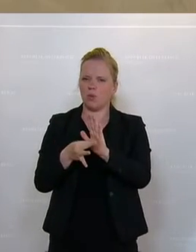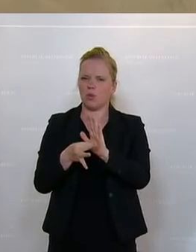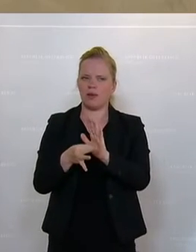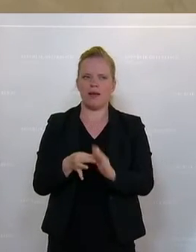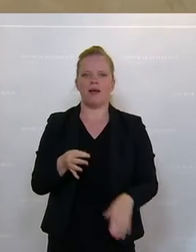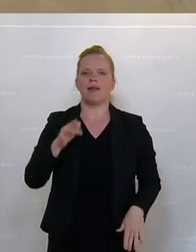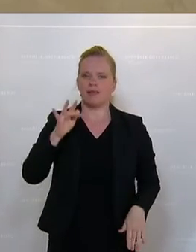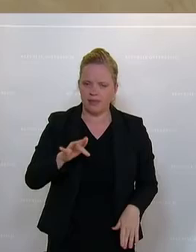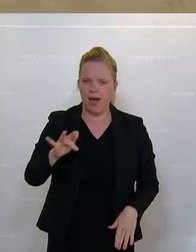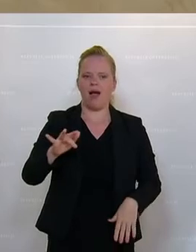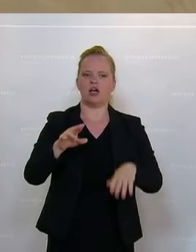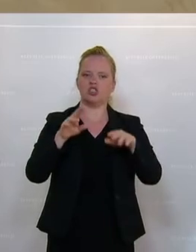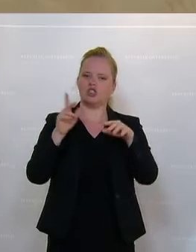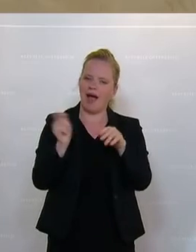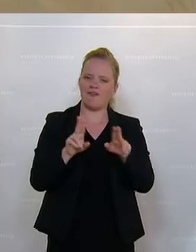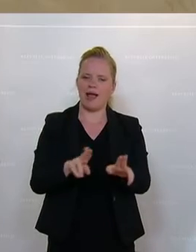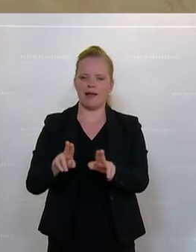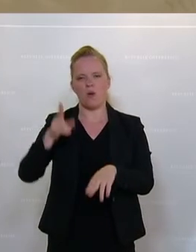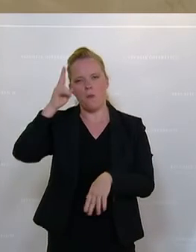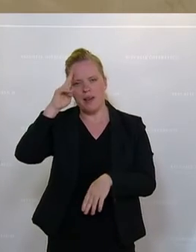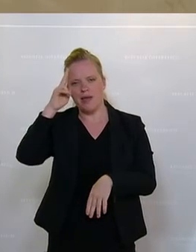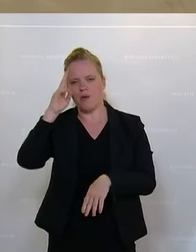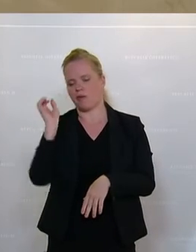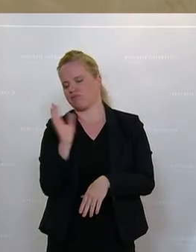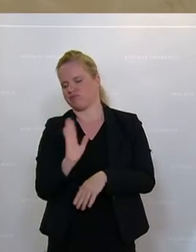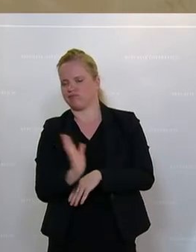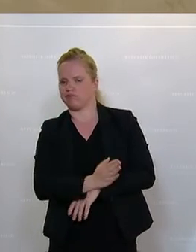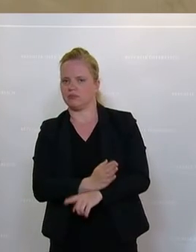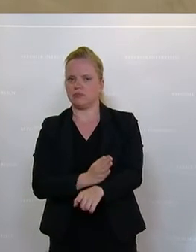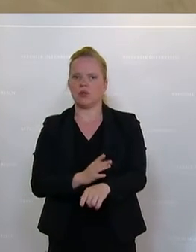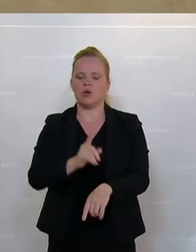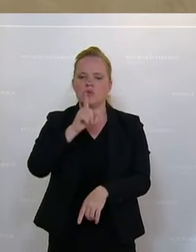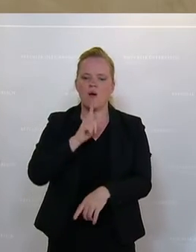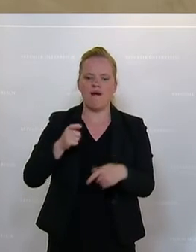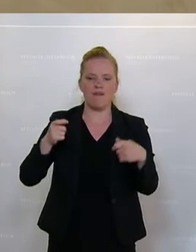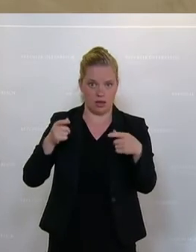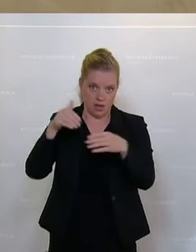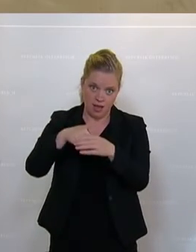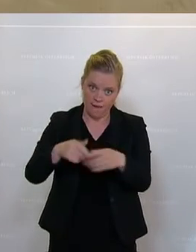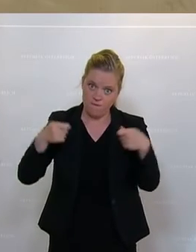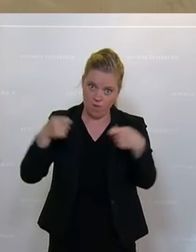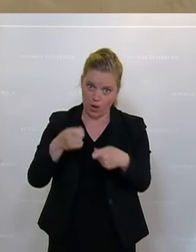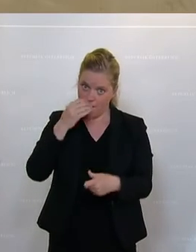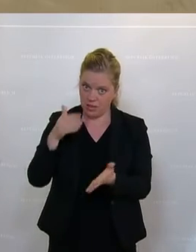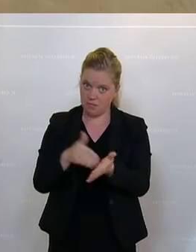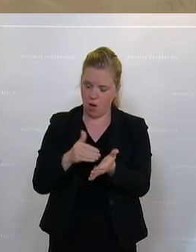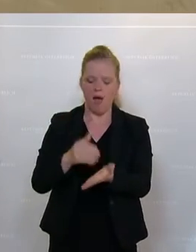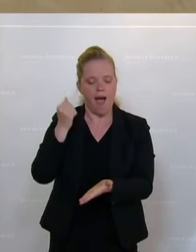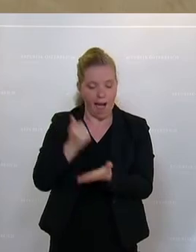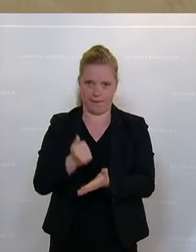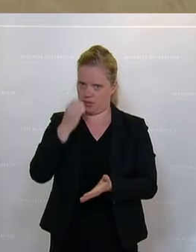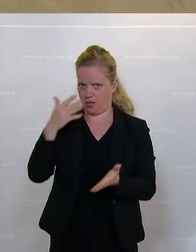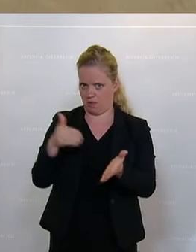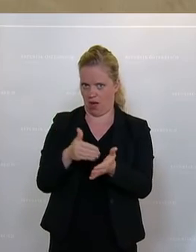man hat regliche strafrechtliche Überlegungen hier außer Bilde gelassen. Wir reden von Fördermissbrauch, wir werden reden von Amtsmissbrauch,